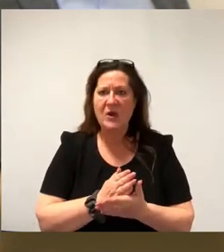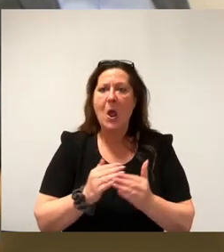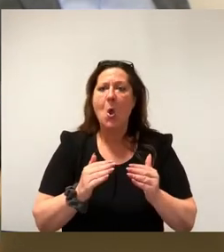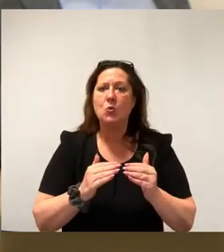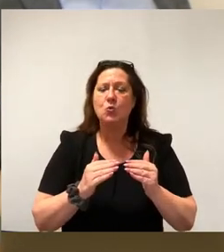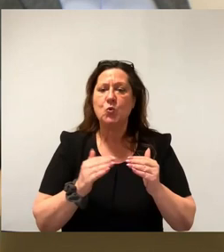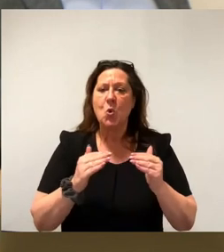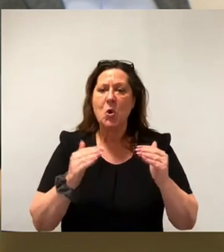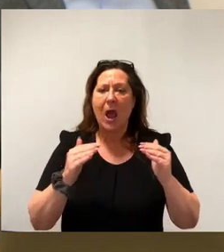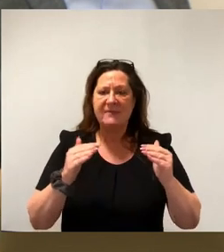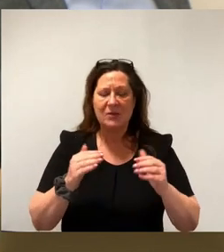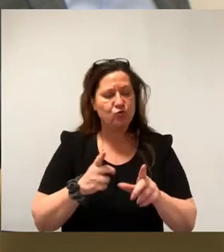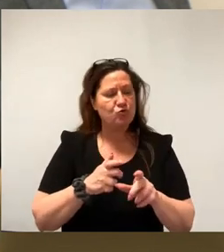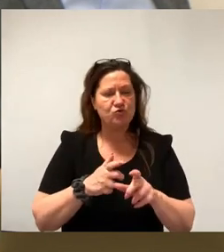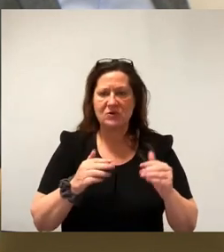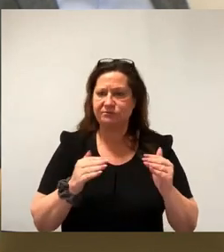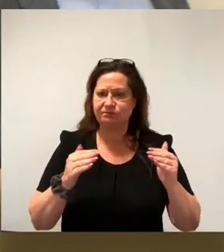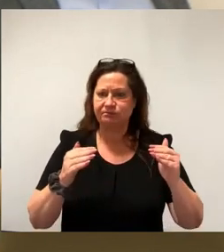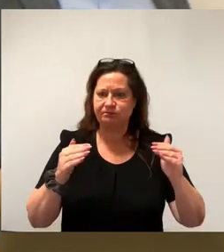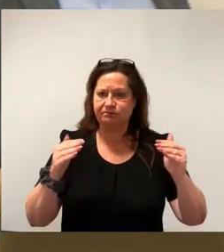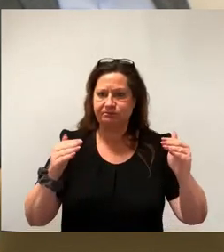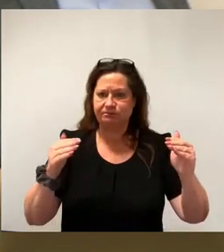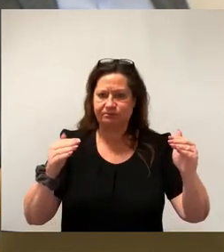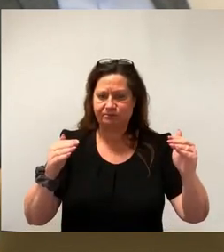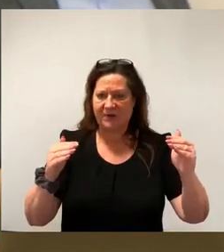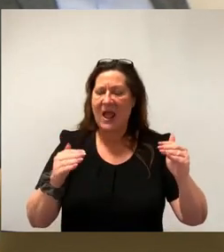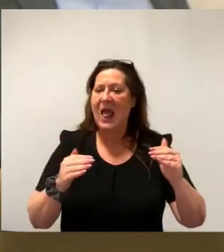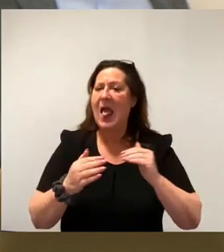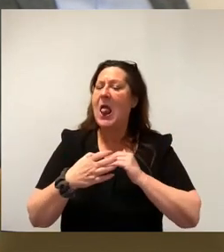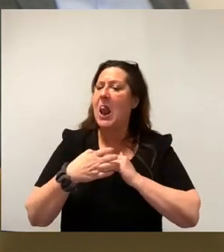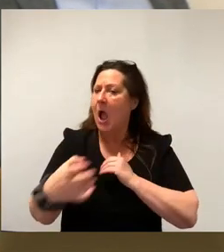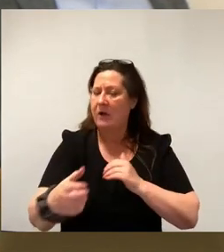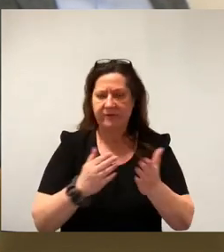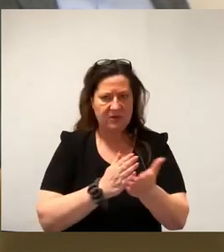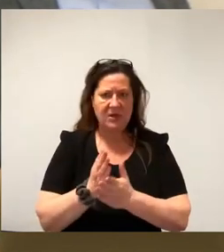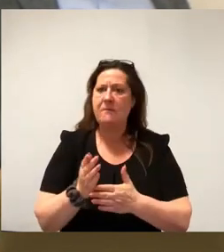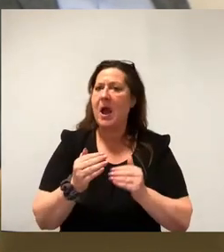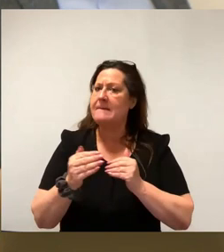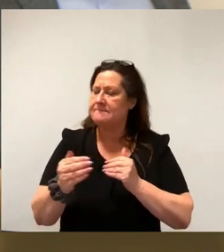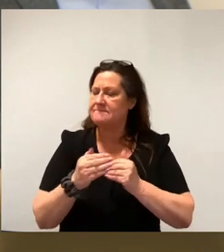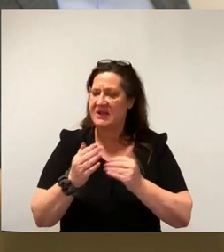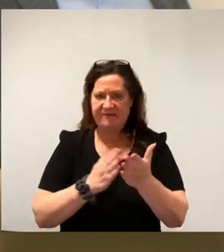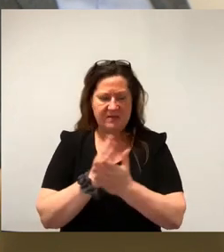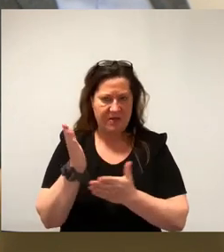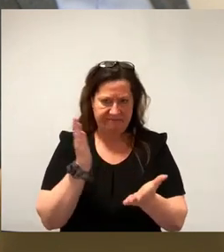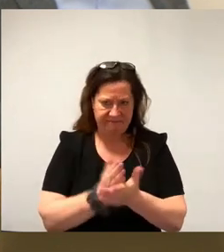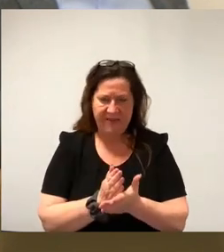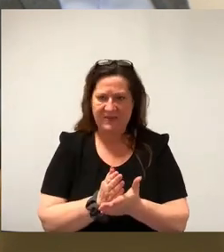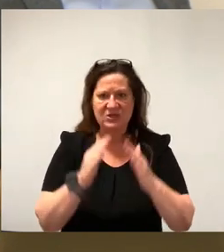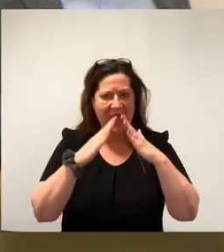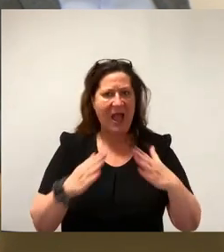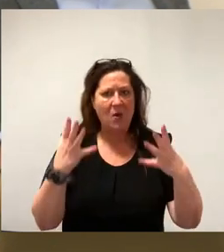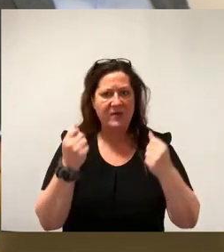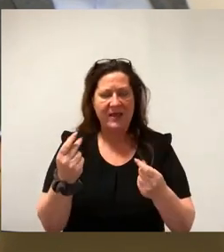Zuschusses in der Haushaltsplanung und der Mittelfristplanung eingestellt. Wenn aber auch andere Träger die